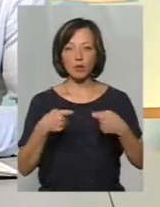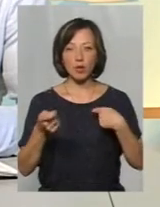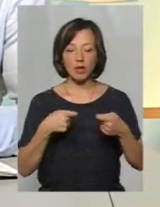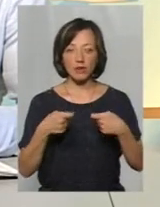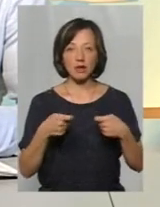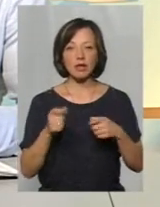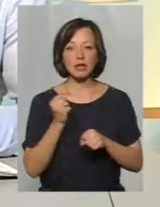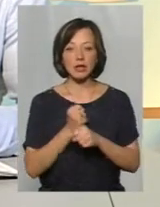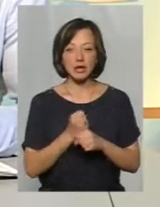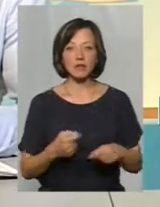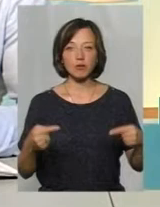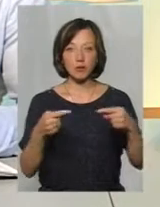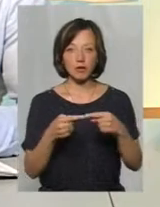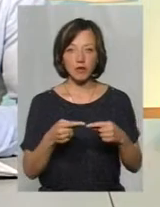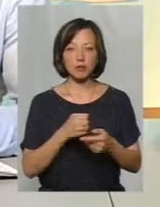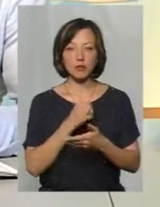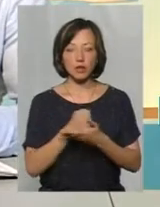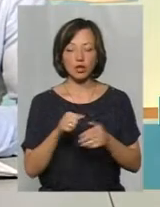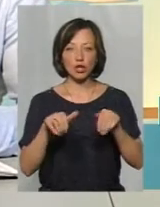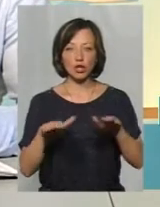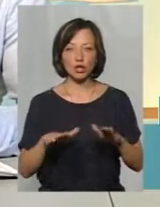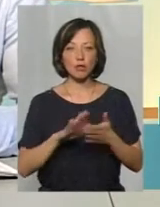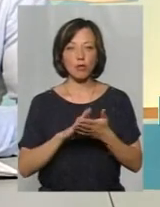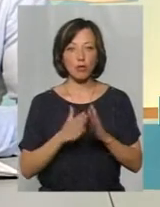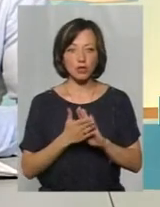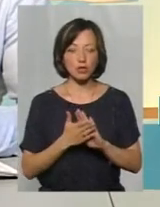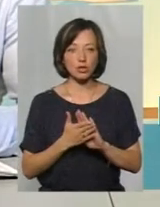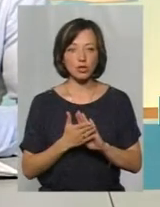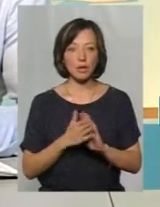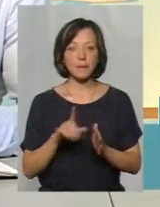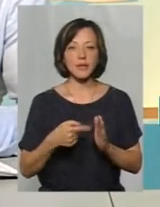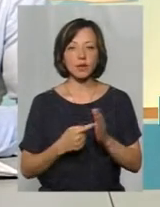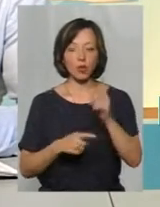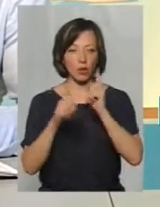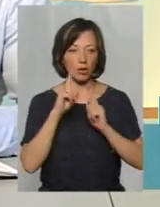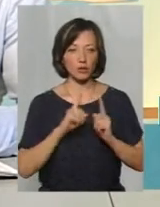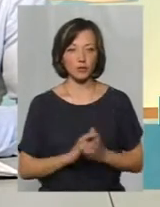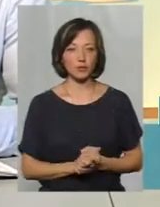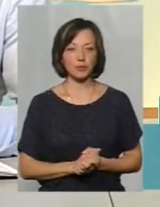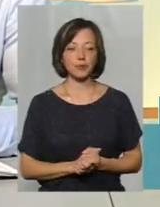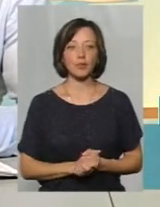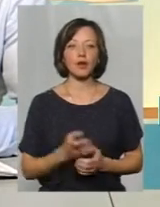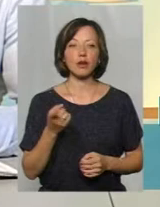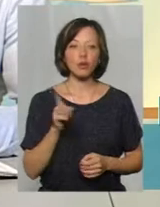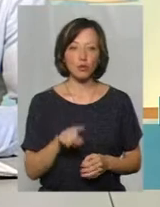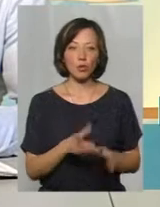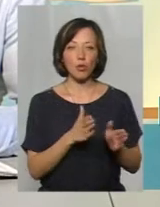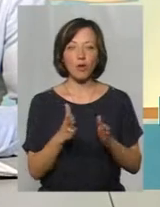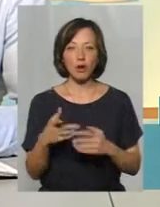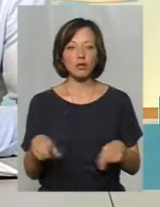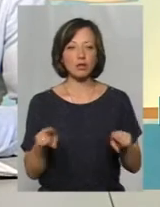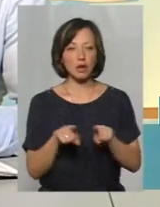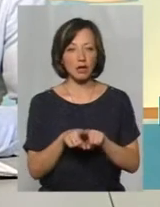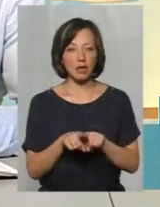діяти відповідно прийнятих рішень і положень міською радою. Тому порядок наступний.